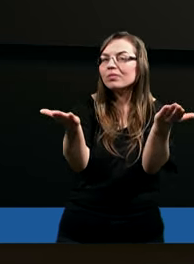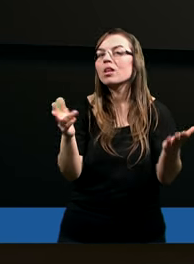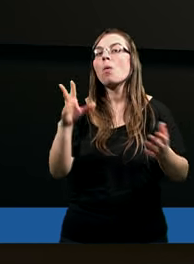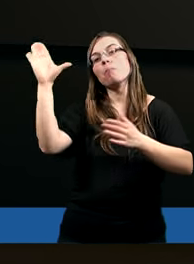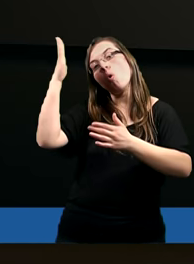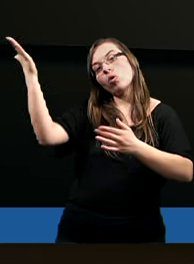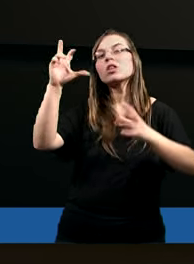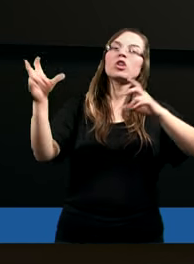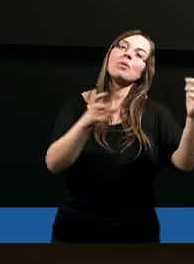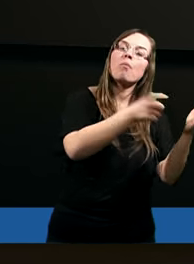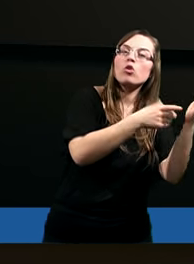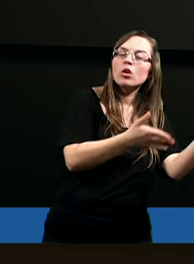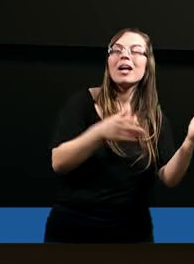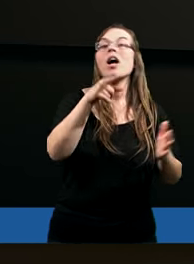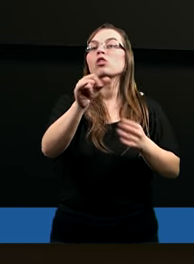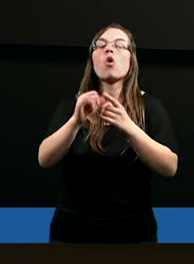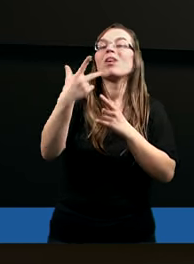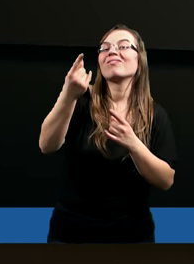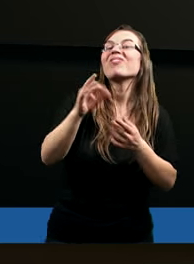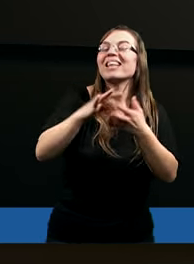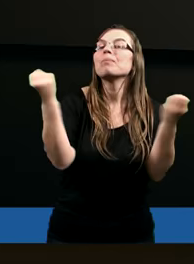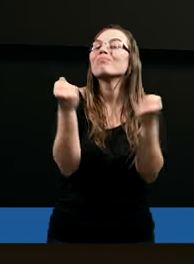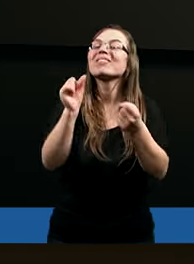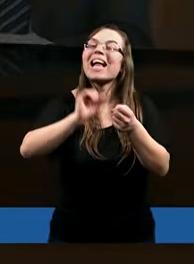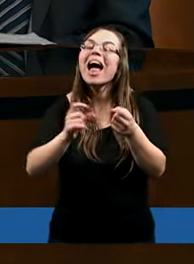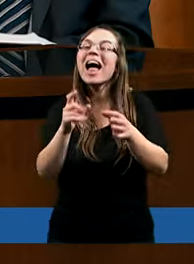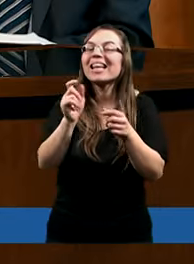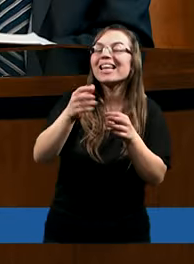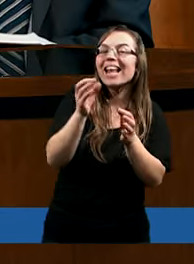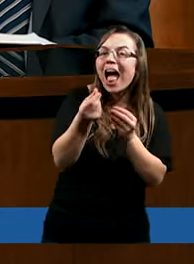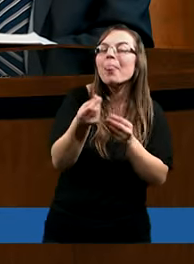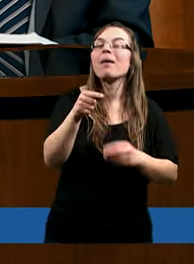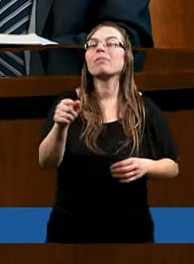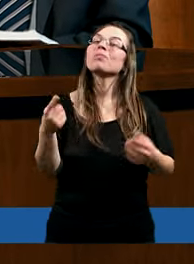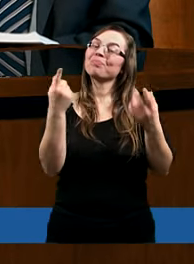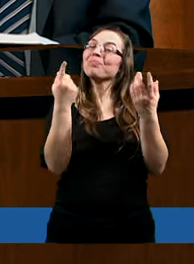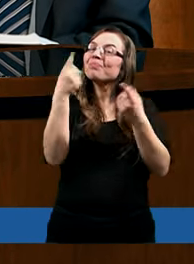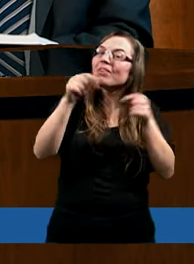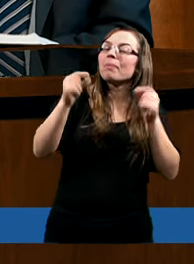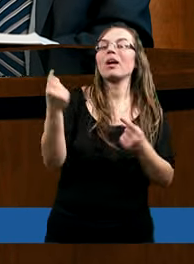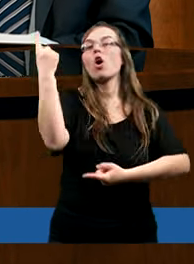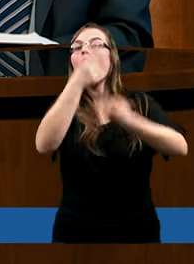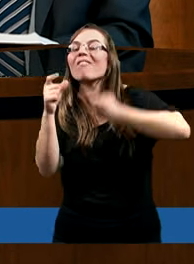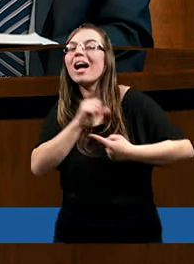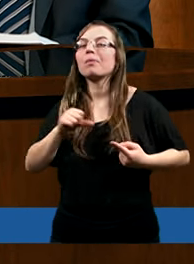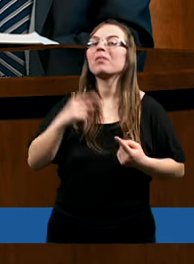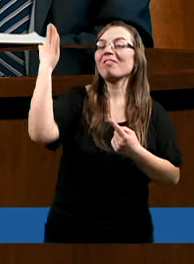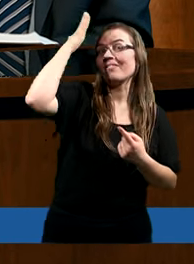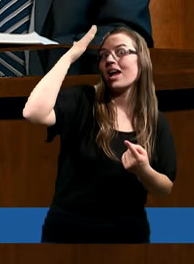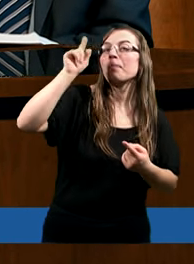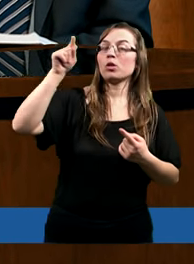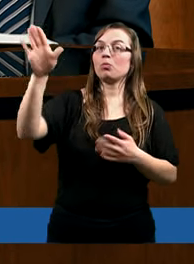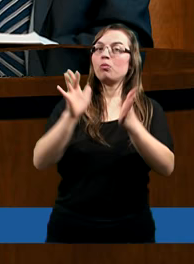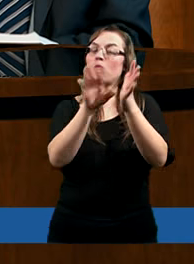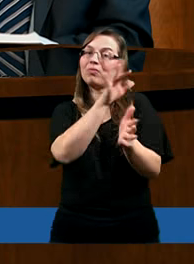niejako cena tego wybrania. Jeżeli rozważamy śmiać Pana Jezusa i wiemy, że On